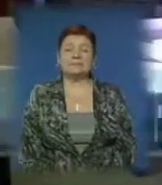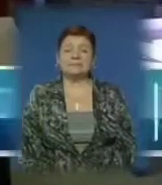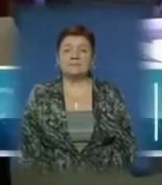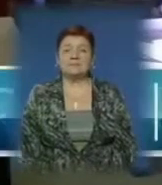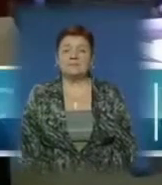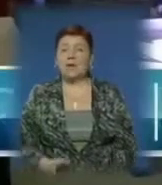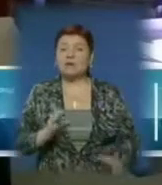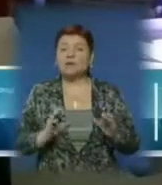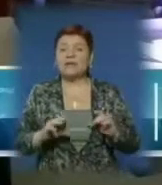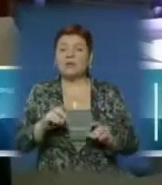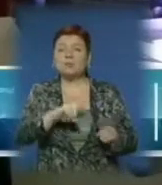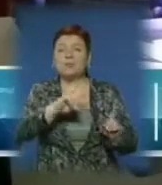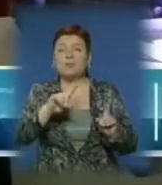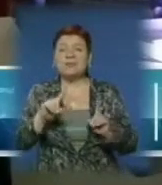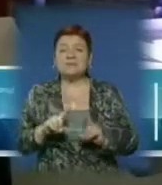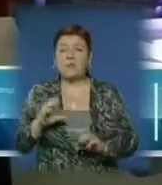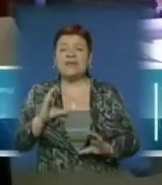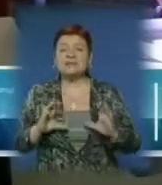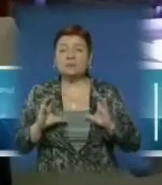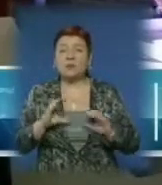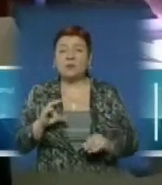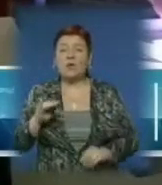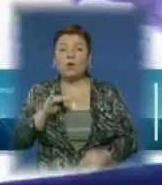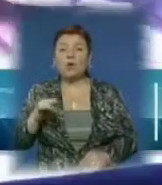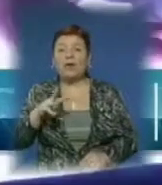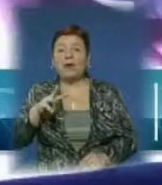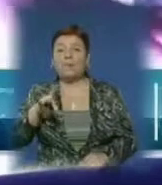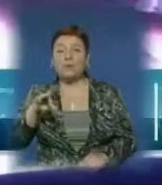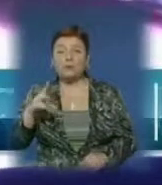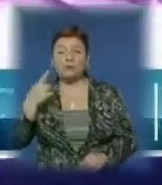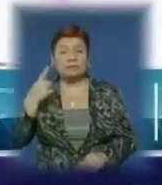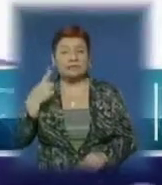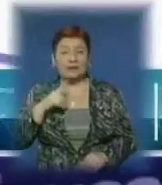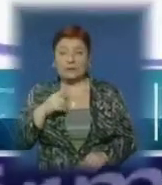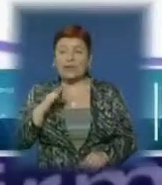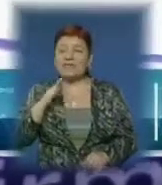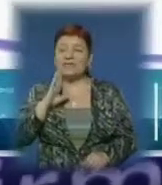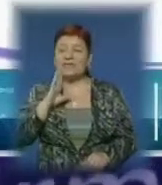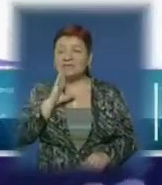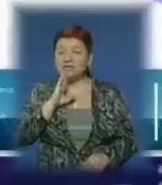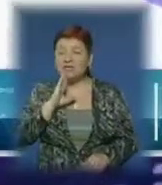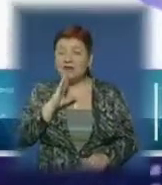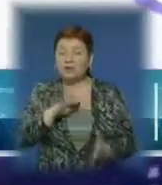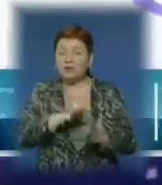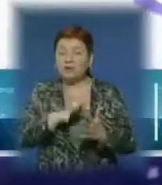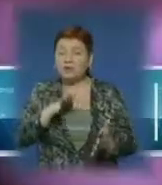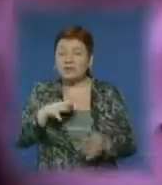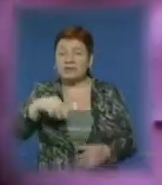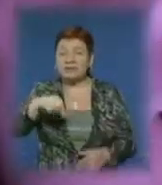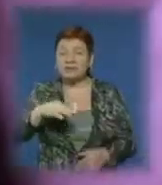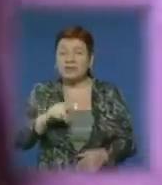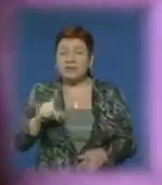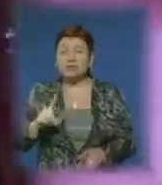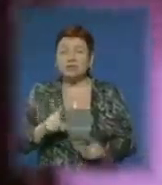Студентку Закарпатського художнього інституту Юлію Миронову знають на Закарпатті, адже дівчині вдається відобразити на піску те, що